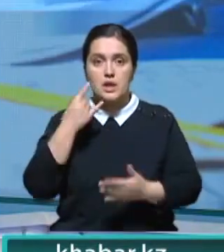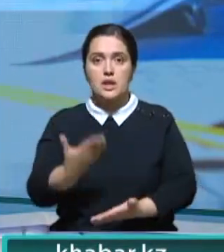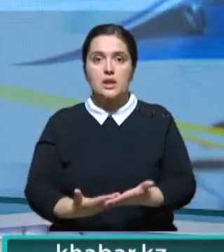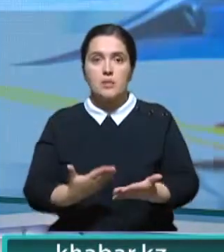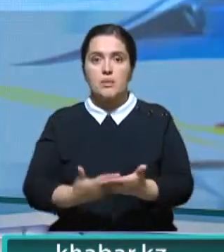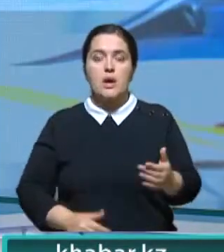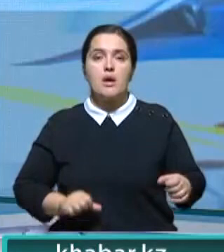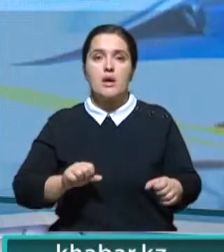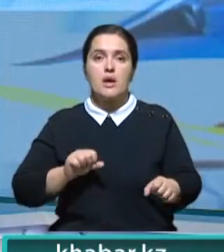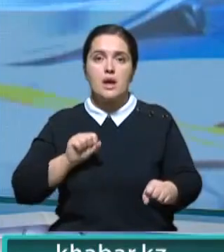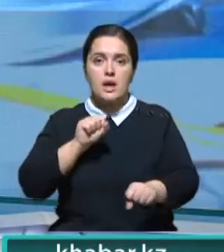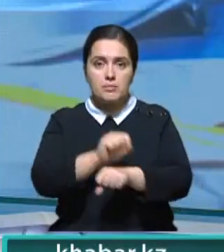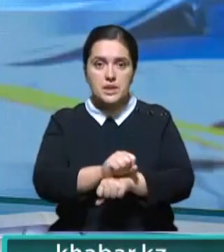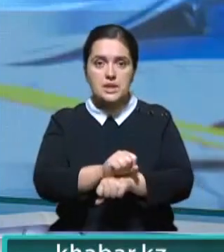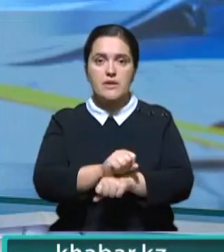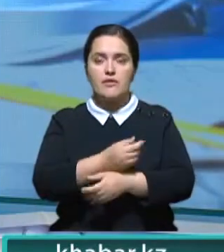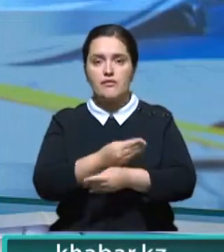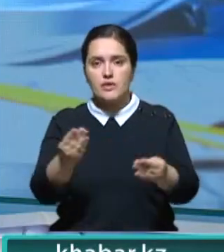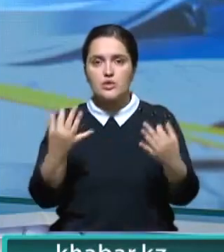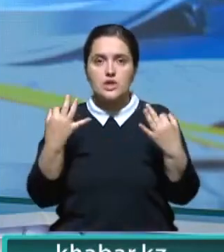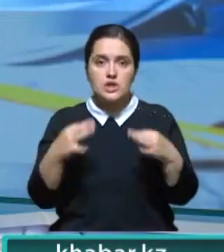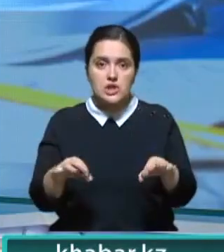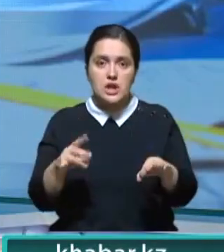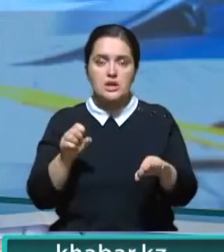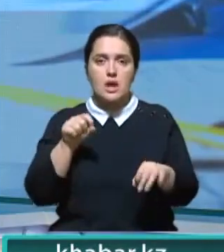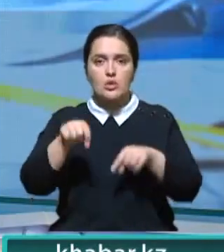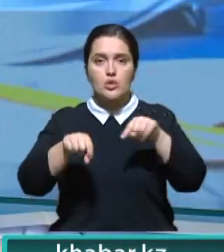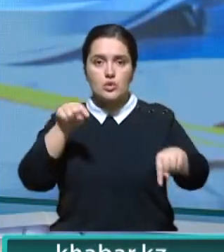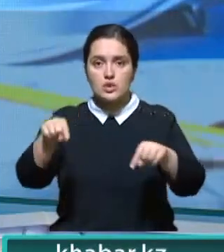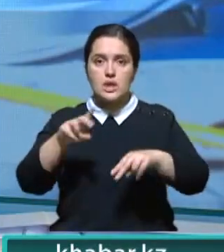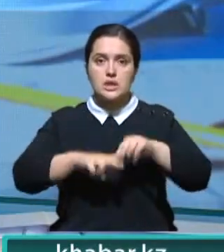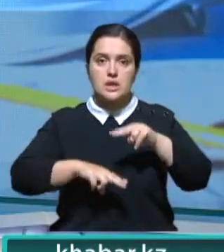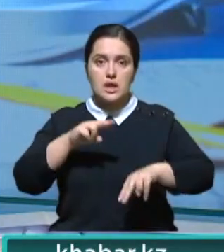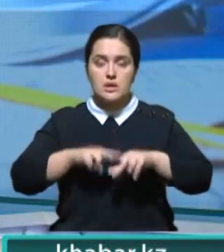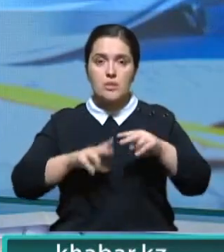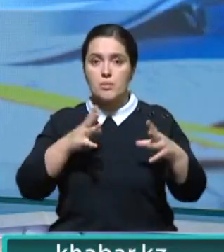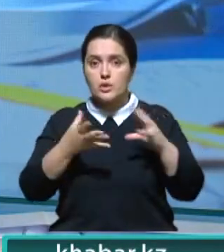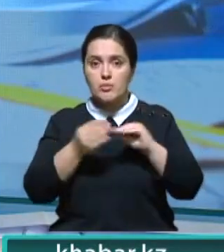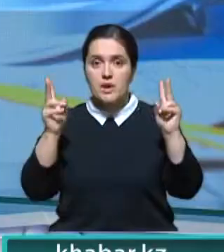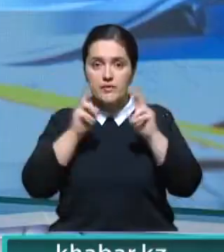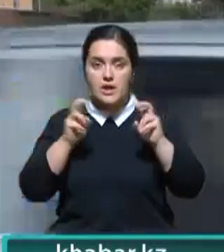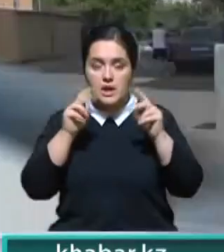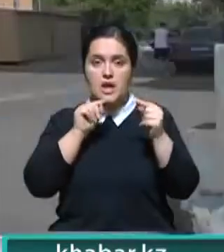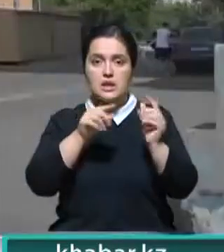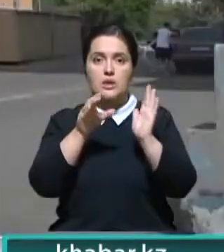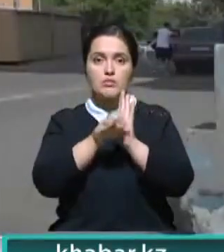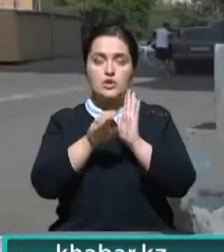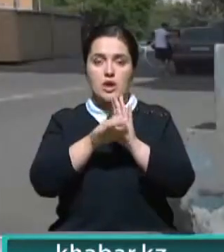рекомендовали приостановить выдачу разрешений на точечное строительство. Дело в том, что по итогам проверки